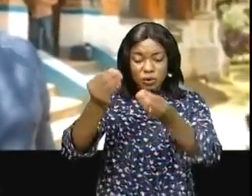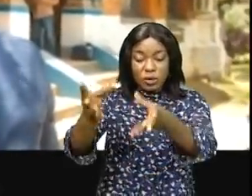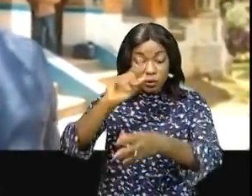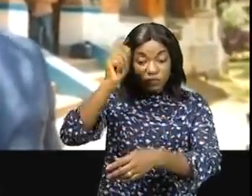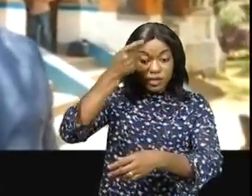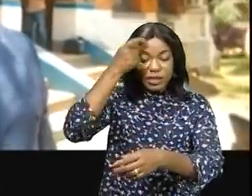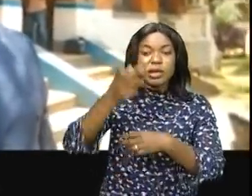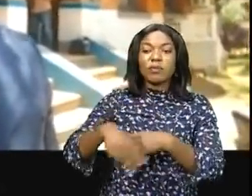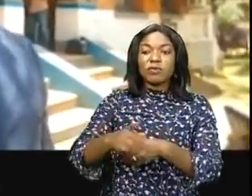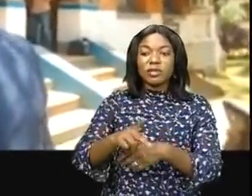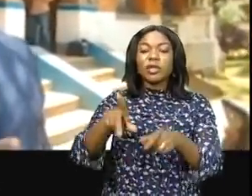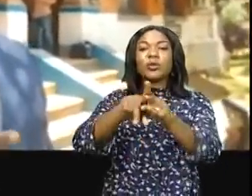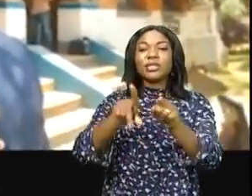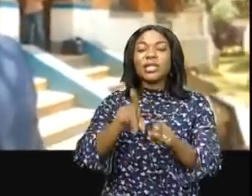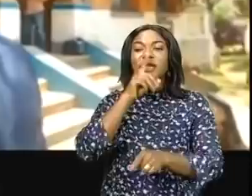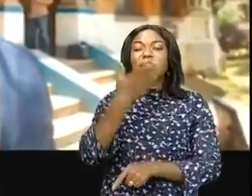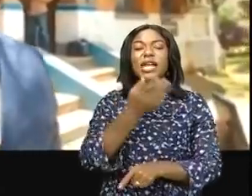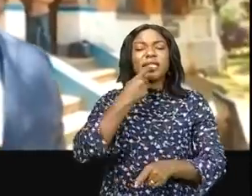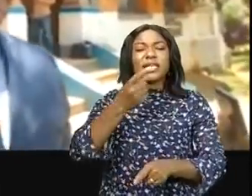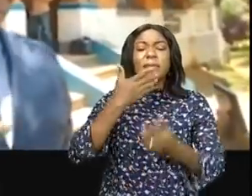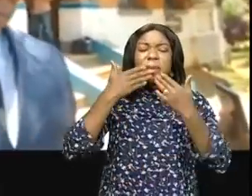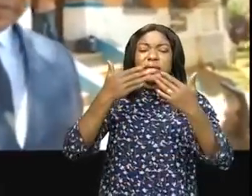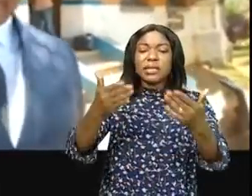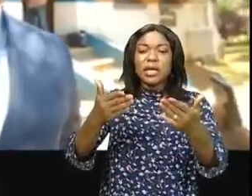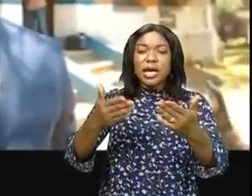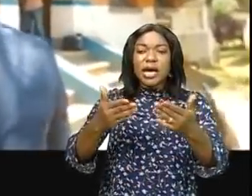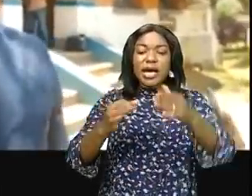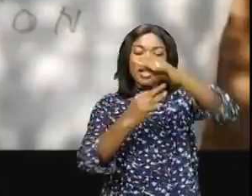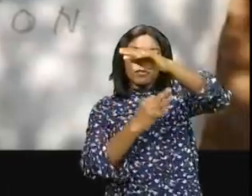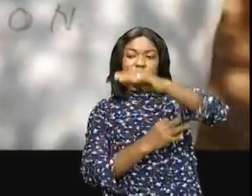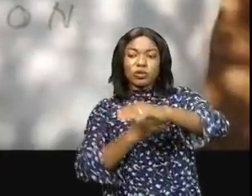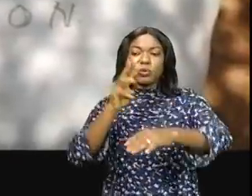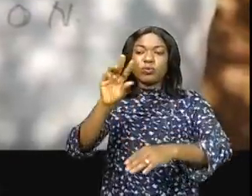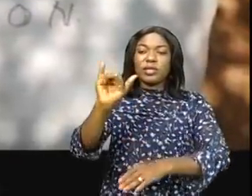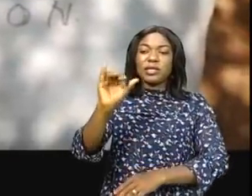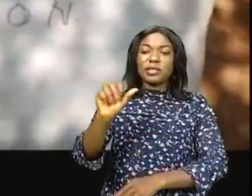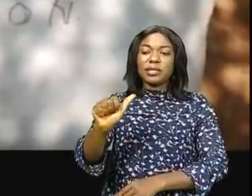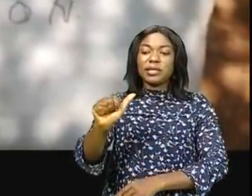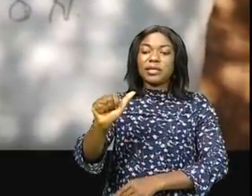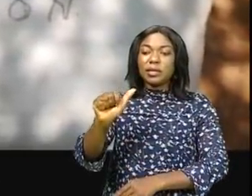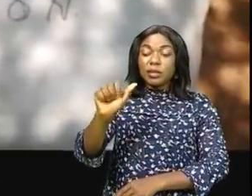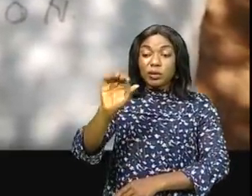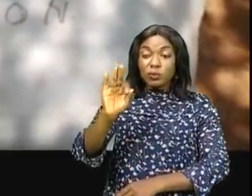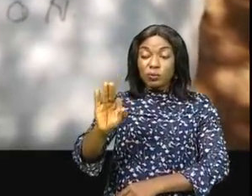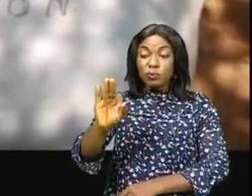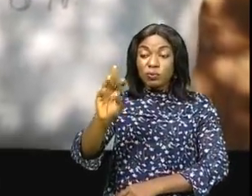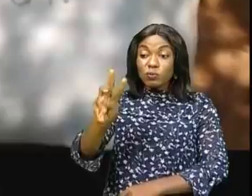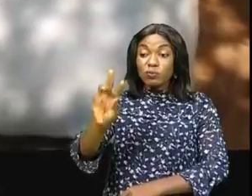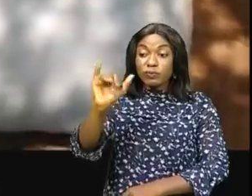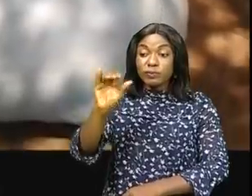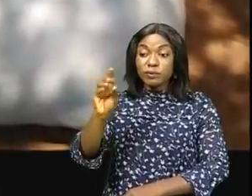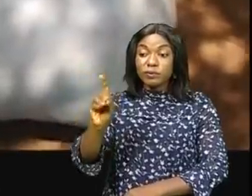gouverneur de la province Pancras Bongongkoy a remercié la fondation Widal pour le geste et combien louable et il a invité d'autres